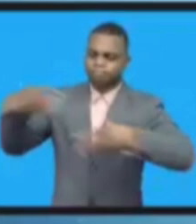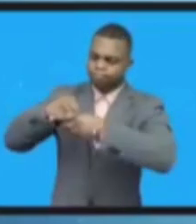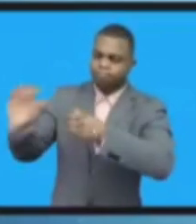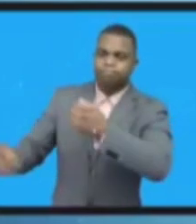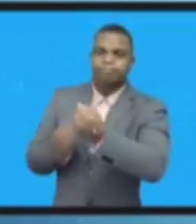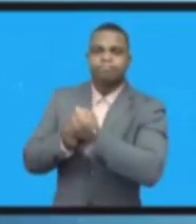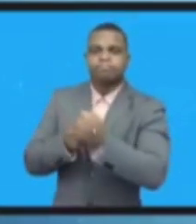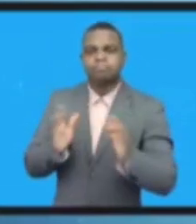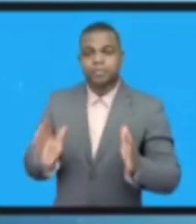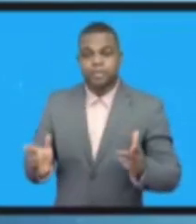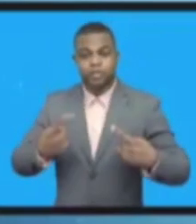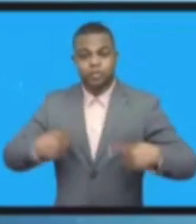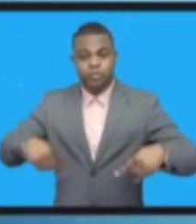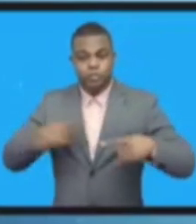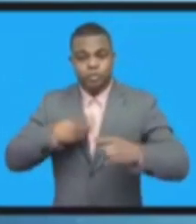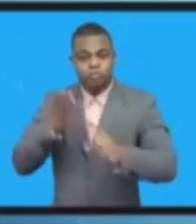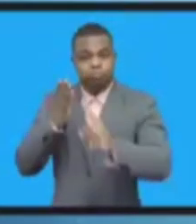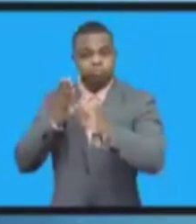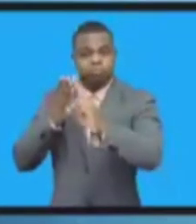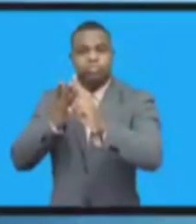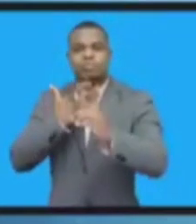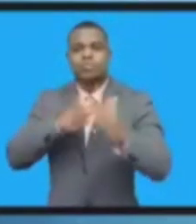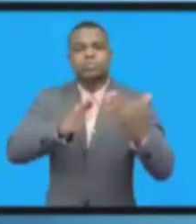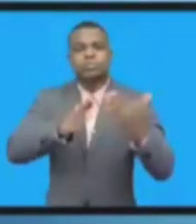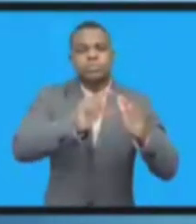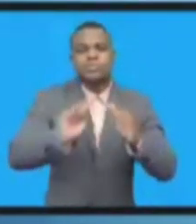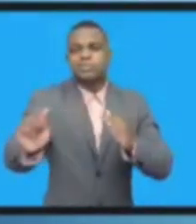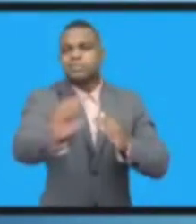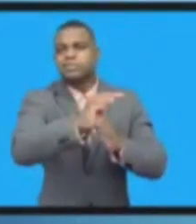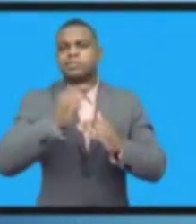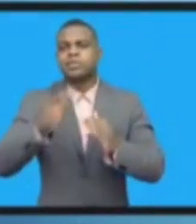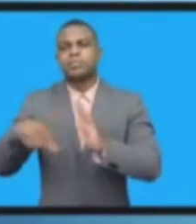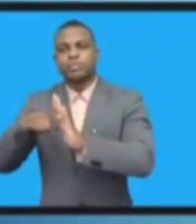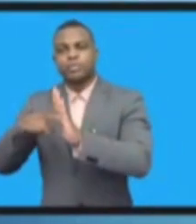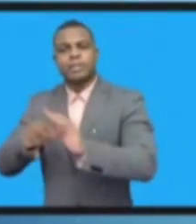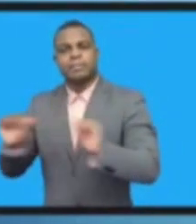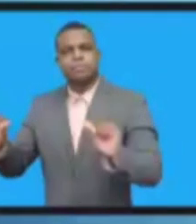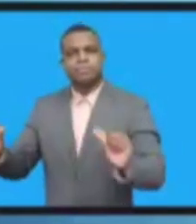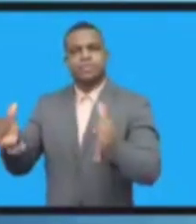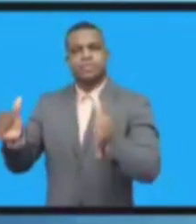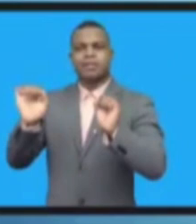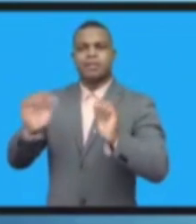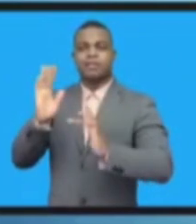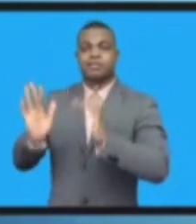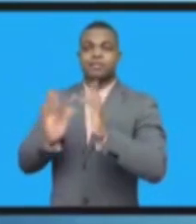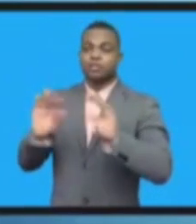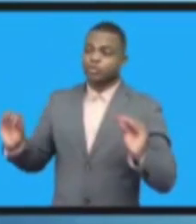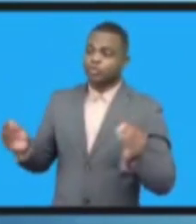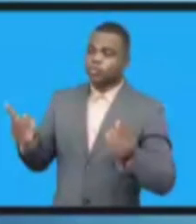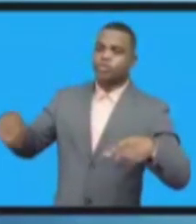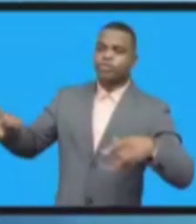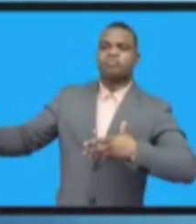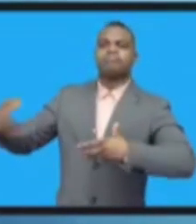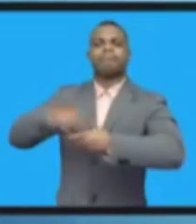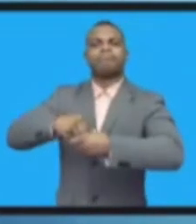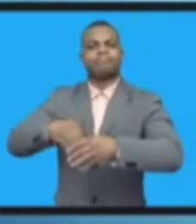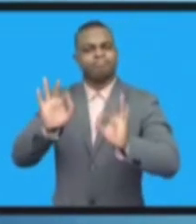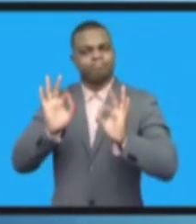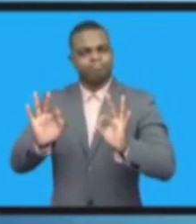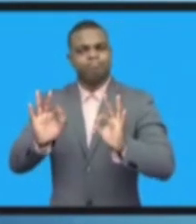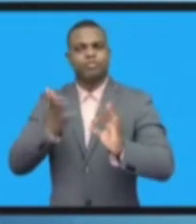вопрос должен обсуждаться молодежью. Спасибо большое. Спасибо большое.